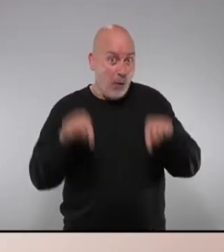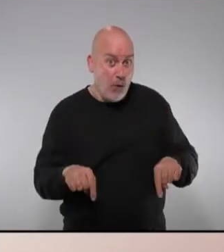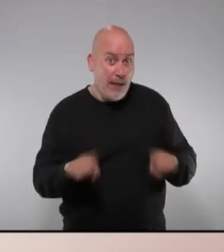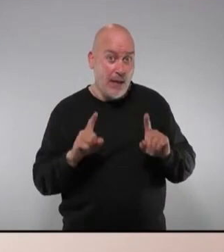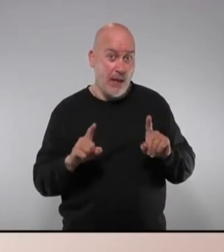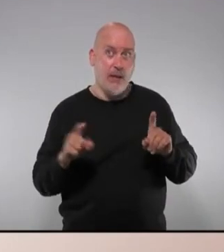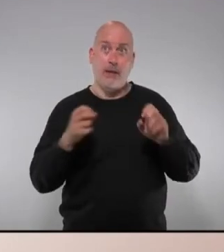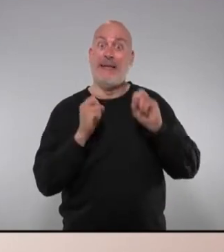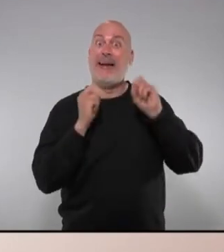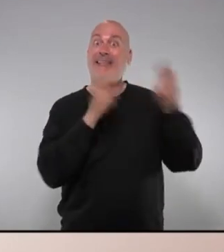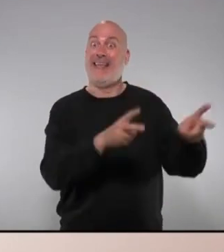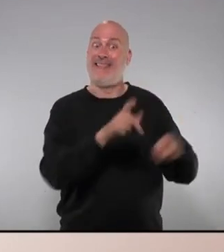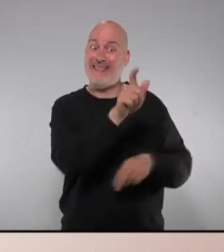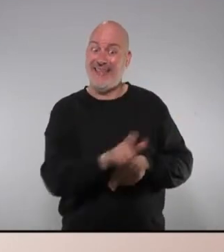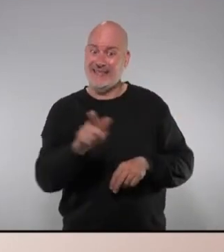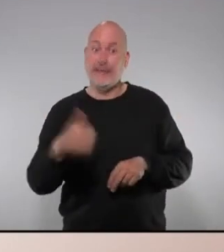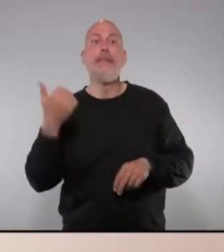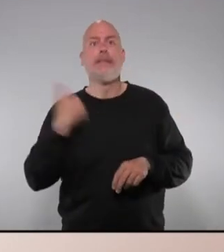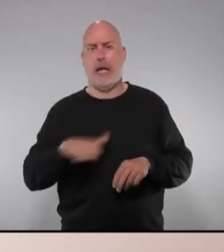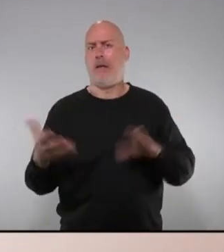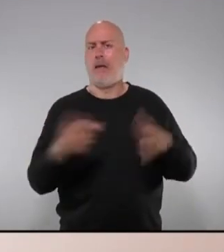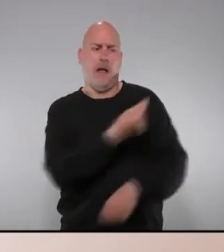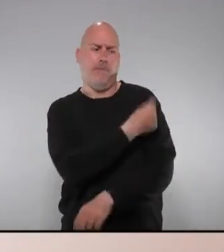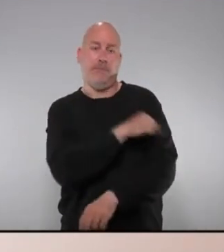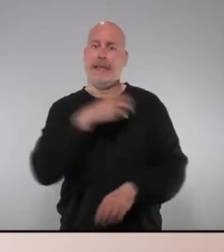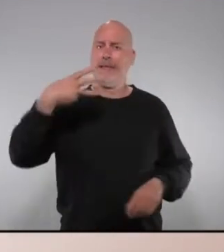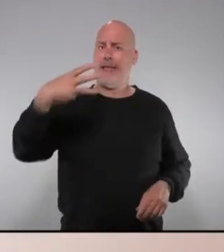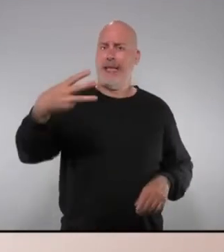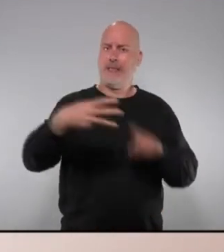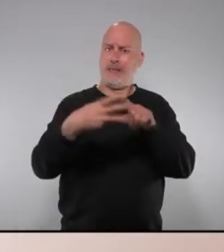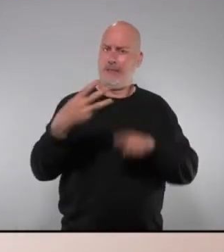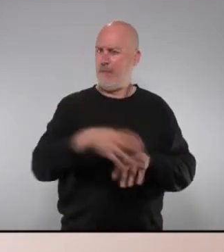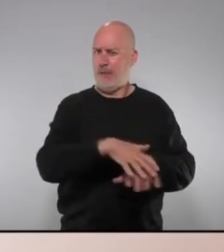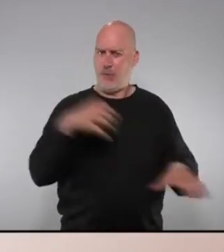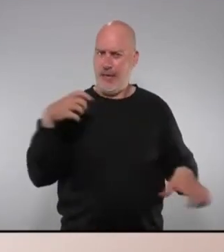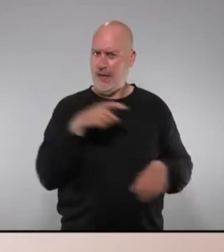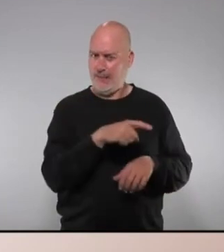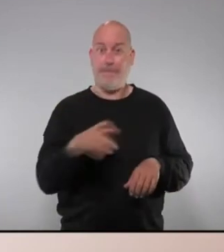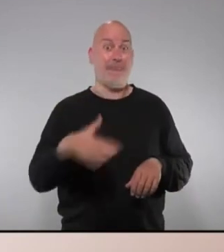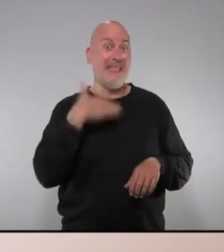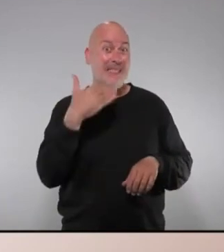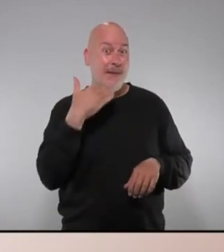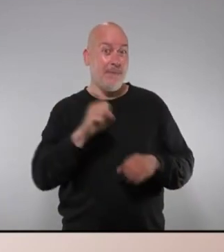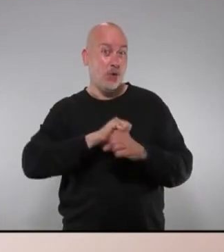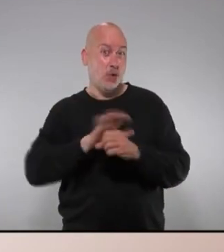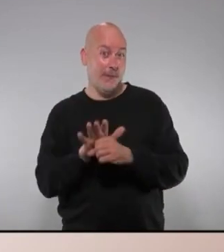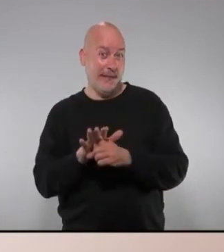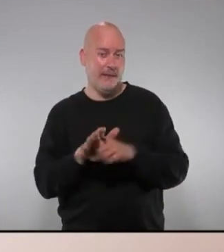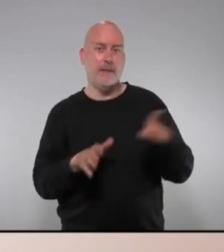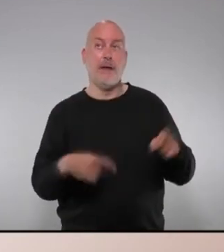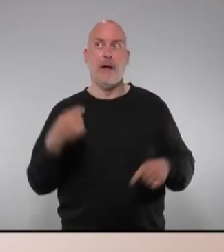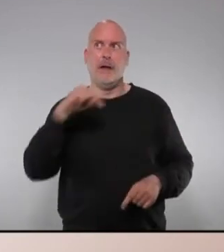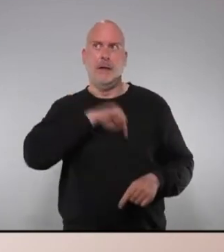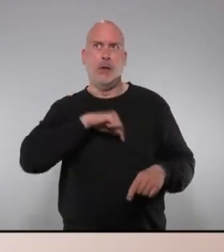nostres residents ja tenen majoritàriament totes les tres dosis de vacuna sabem que la Covid gràcies a Déu ja no